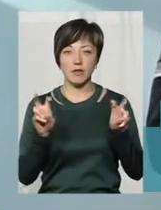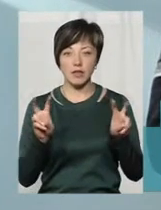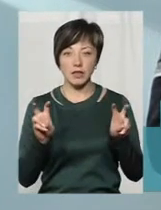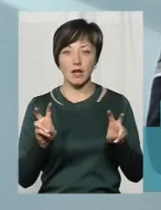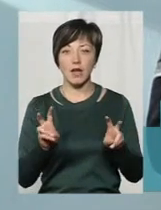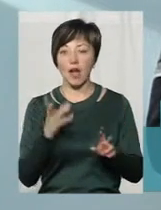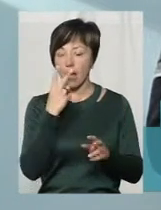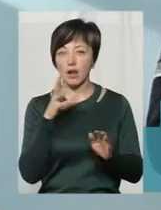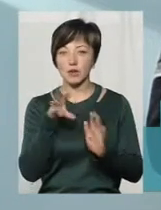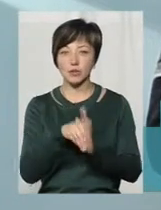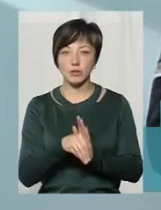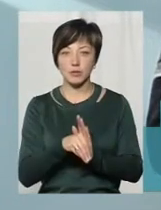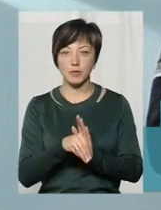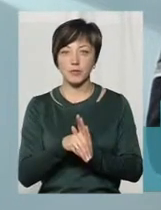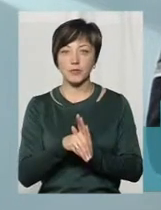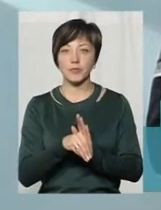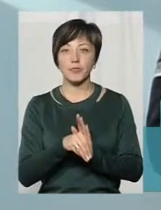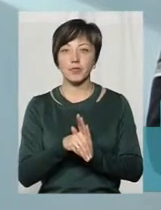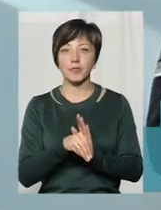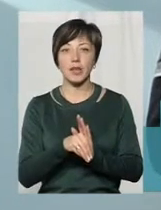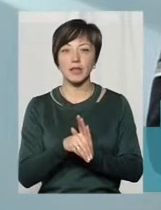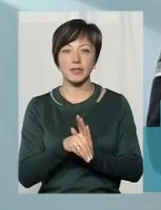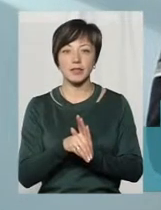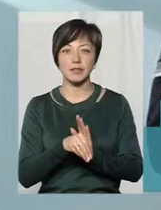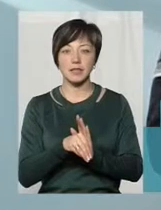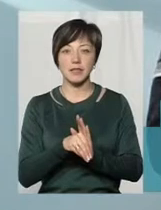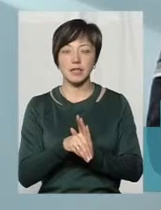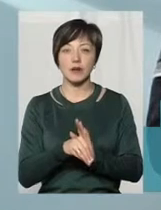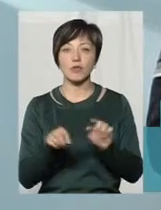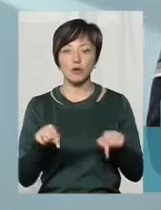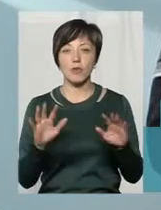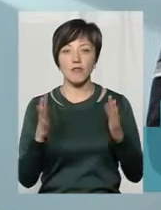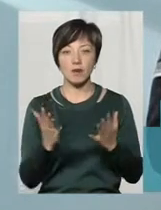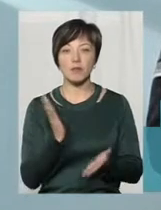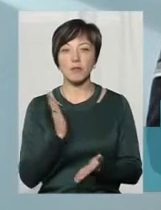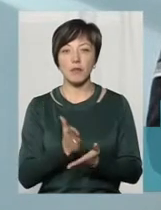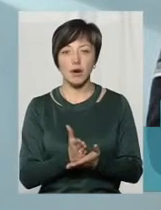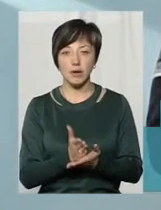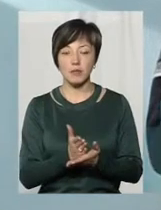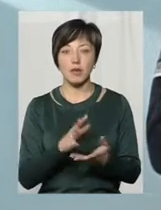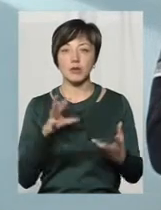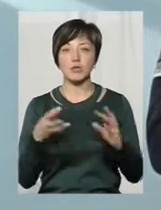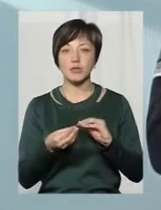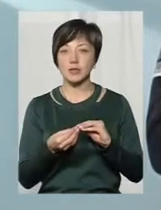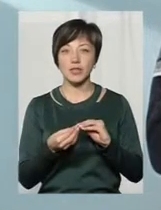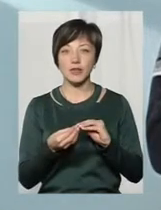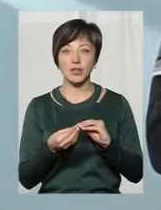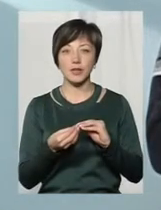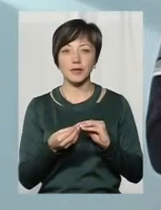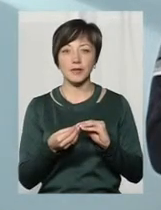акліматизуємо до нашої території. Але в цьому випадку ми маємо результат той, що